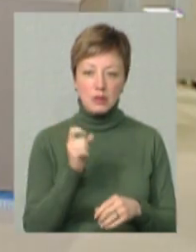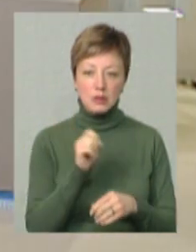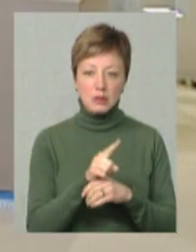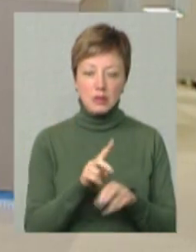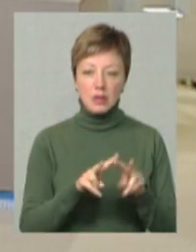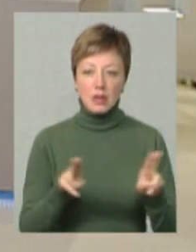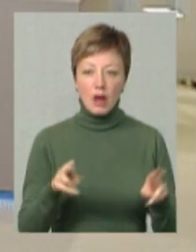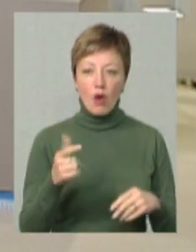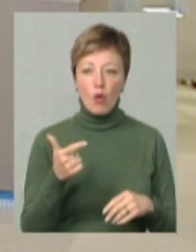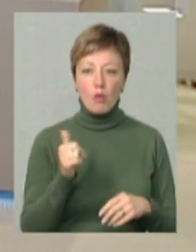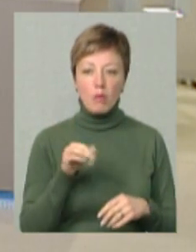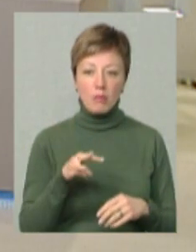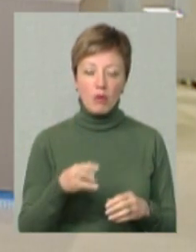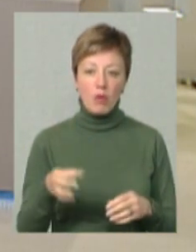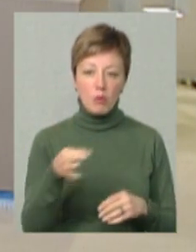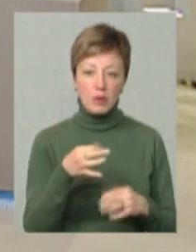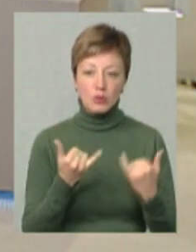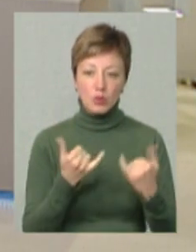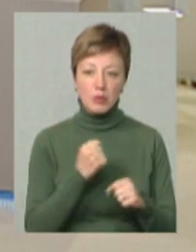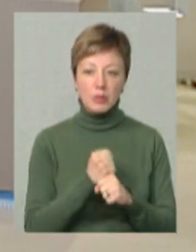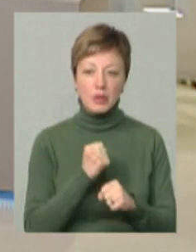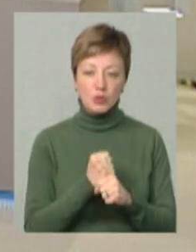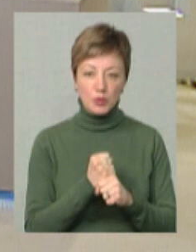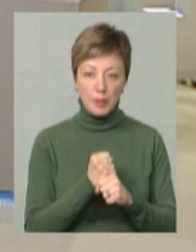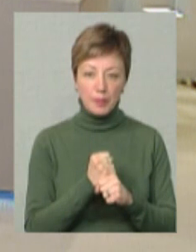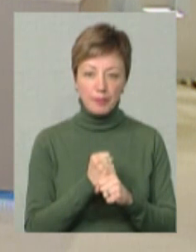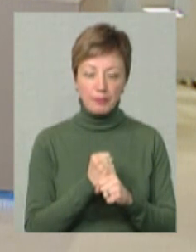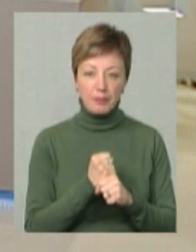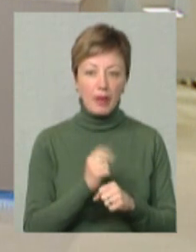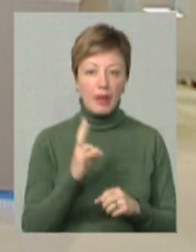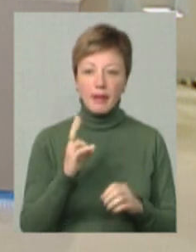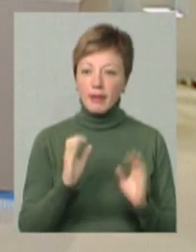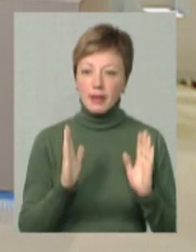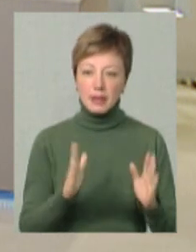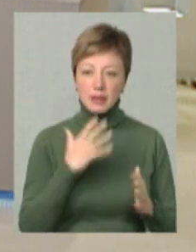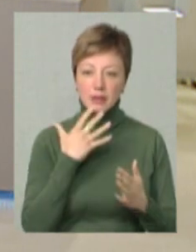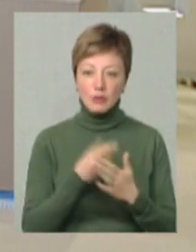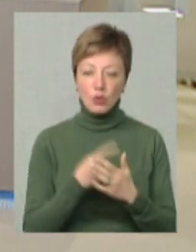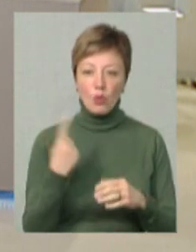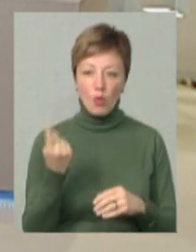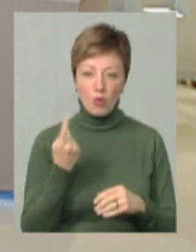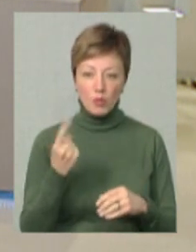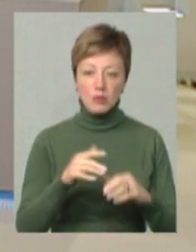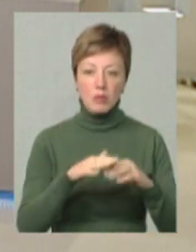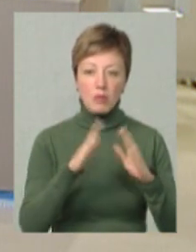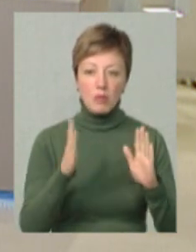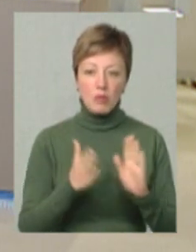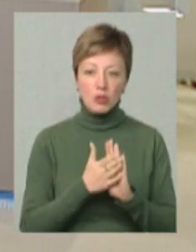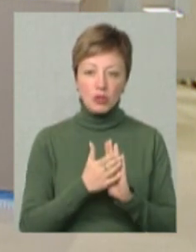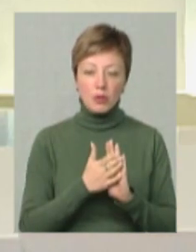гуманітарна область. Ми сьогодні працюємо не тільки на свою область, а масштаб